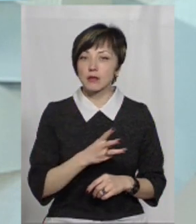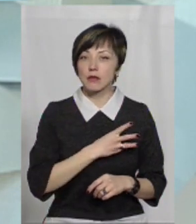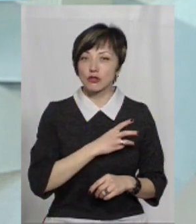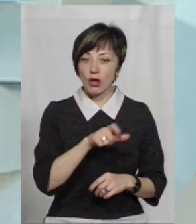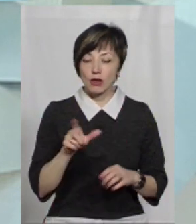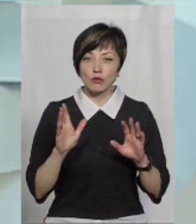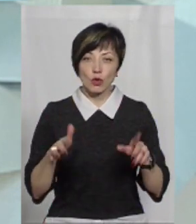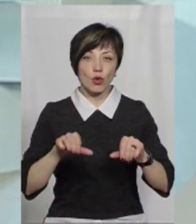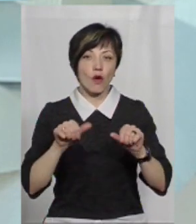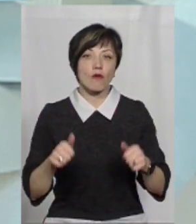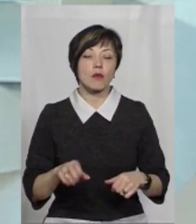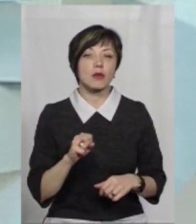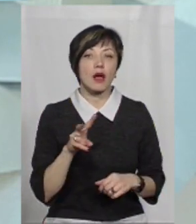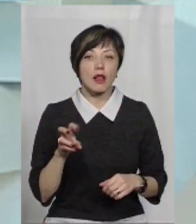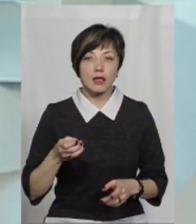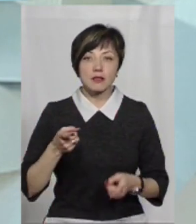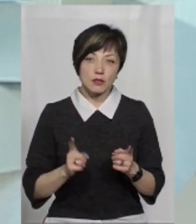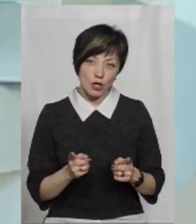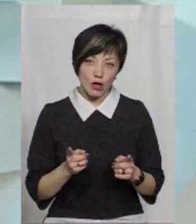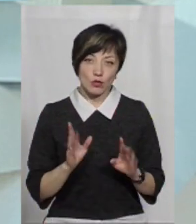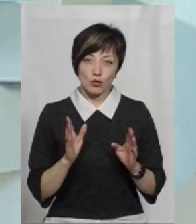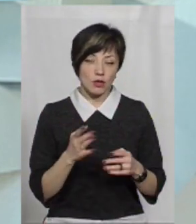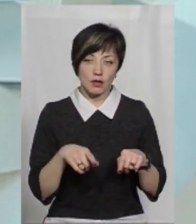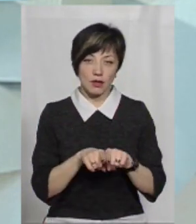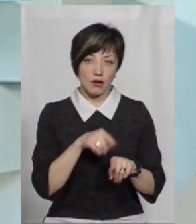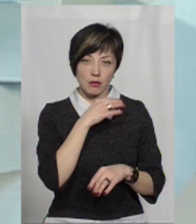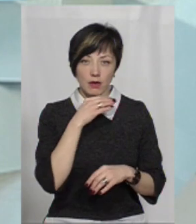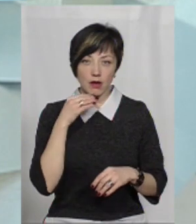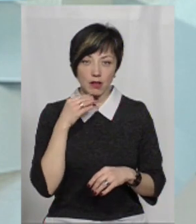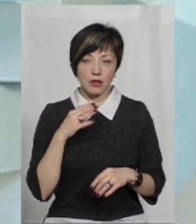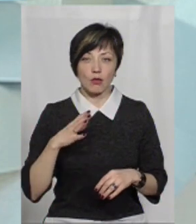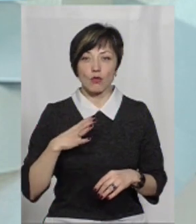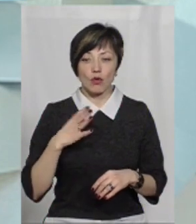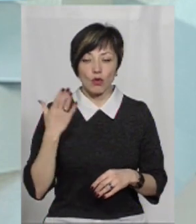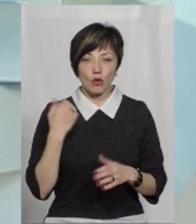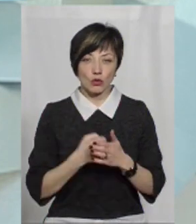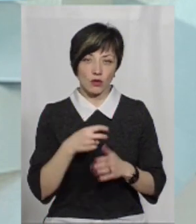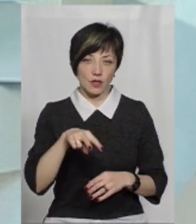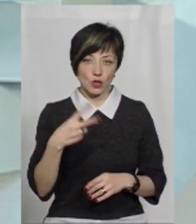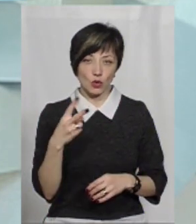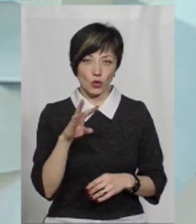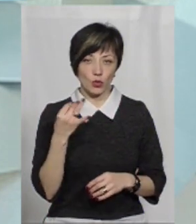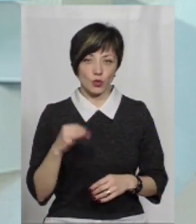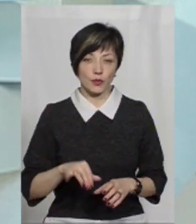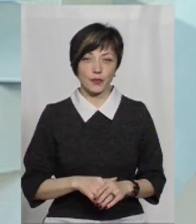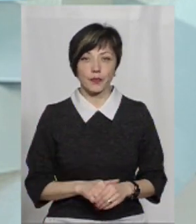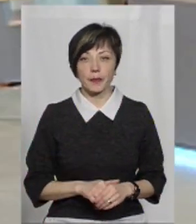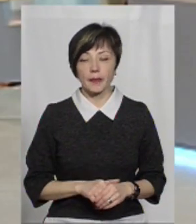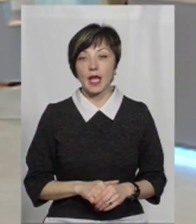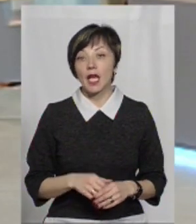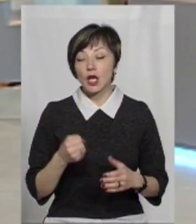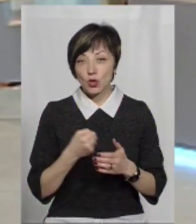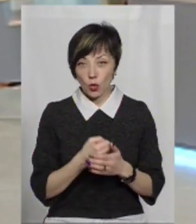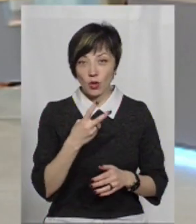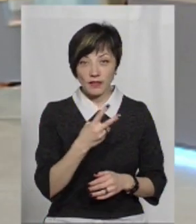бажаючі будуть оформити, але, звичайно, їх буде не так багато, як було до 22 лютого. І до